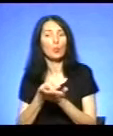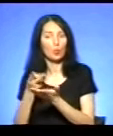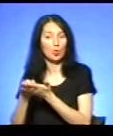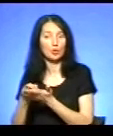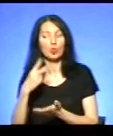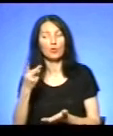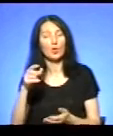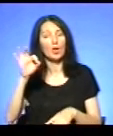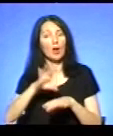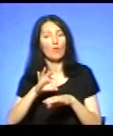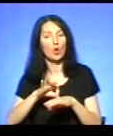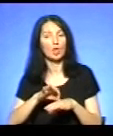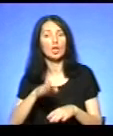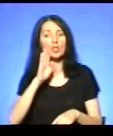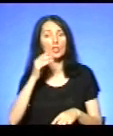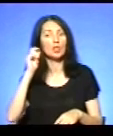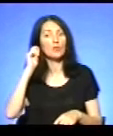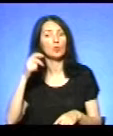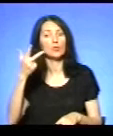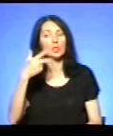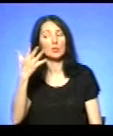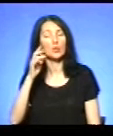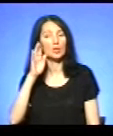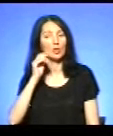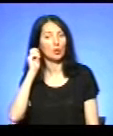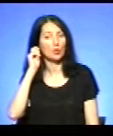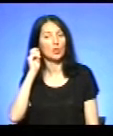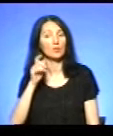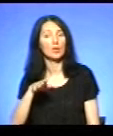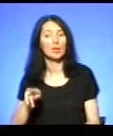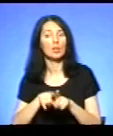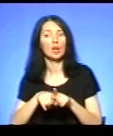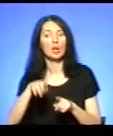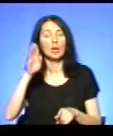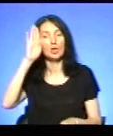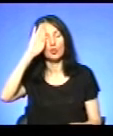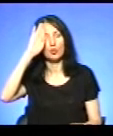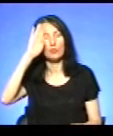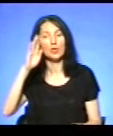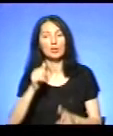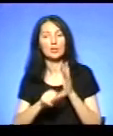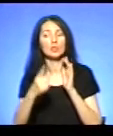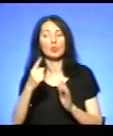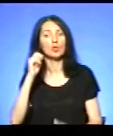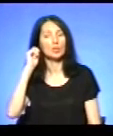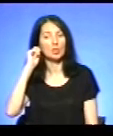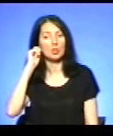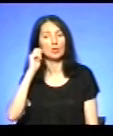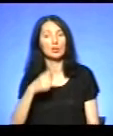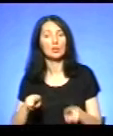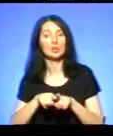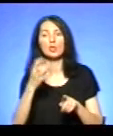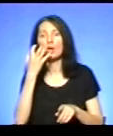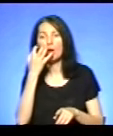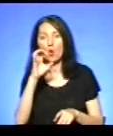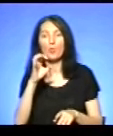хворих. Жінка віком 35 років і чоловік 61 рік з термічними